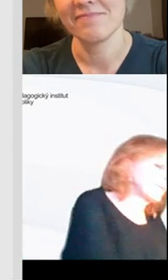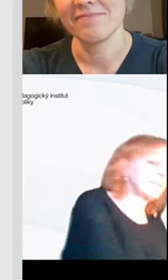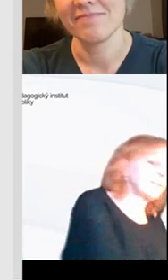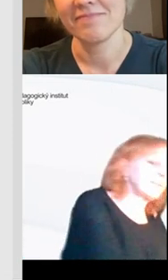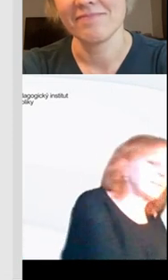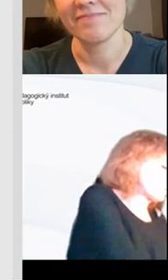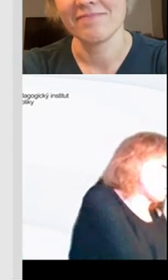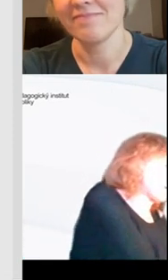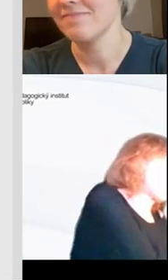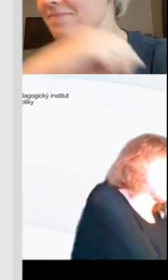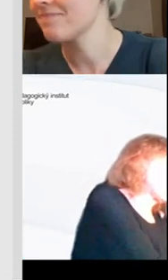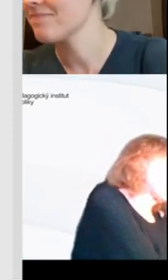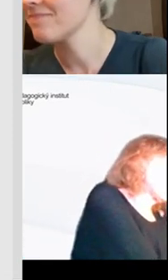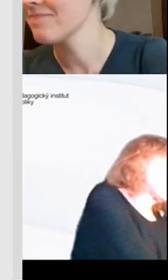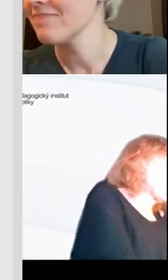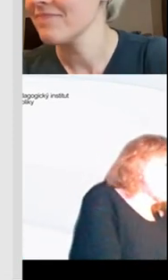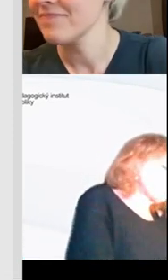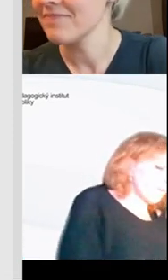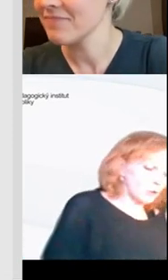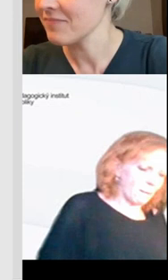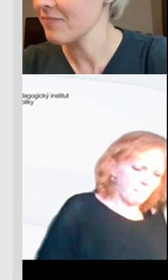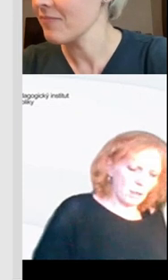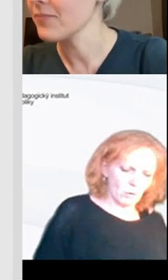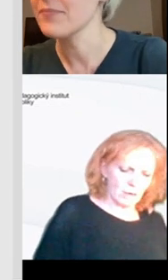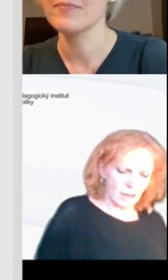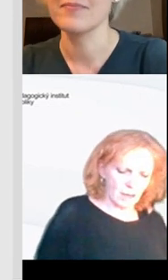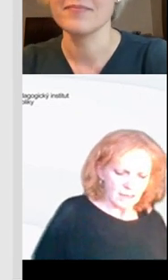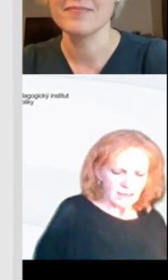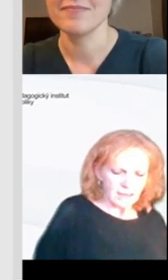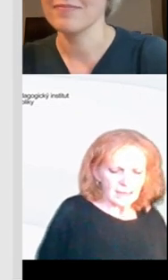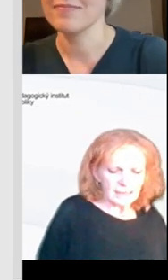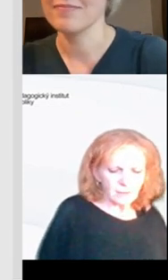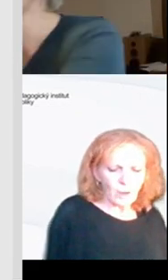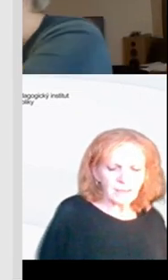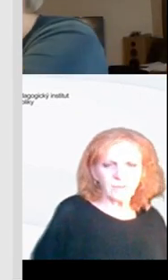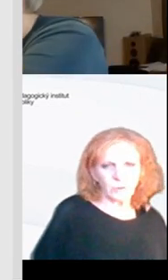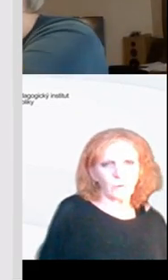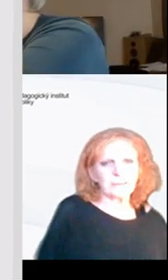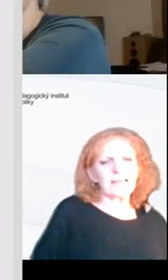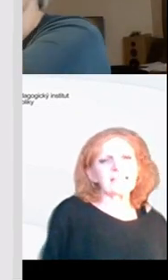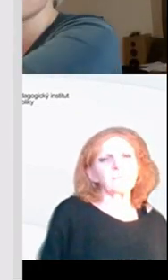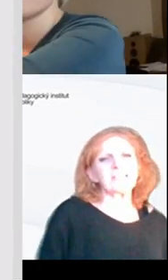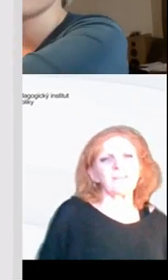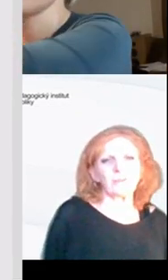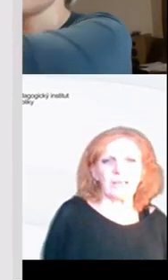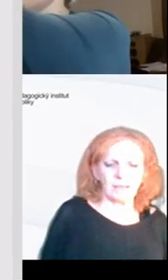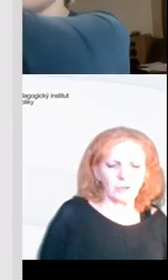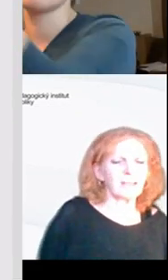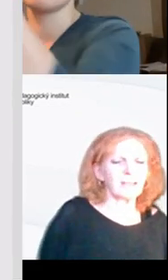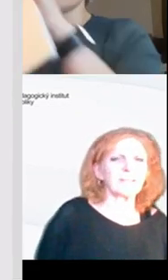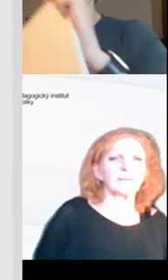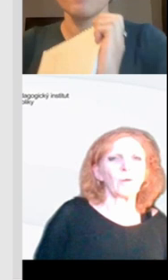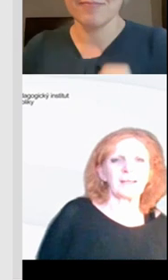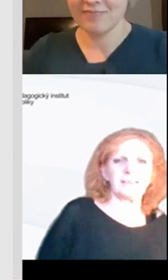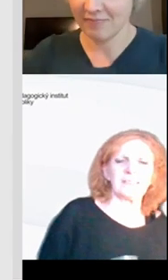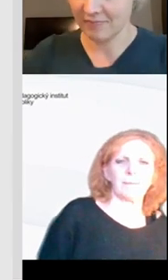já si taky tady na výsteček poznamenávám. Jednoho svého šampiona, jednu aktivitu, o které jsem přesvědčená,